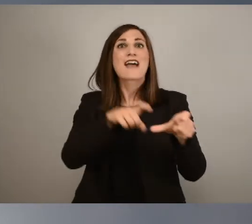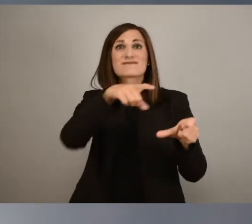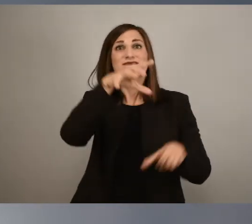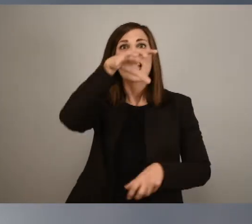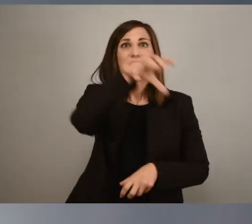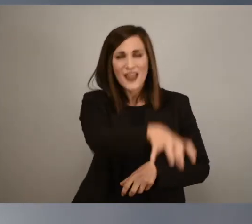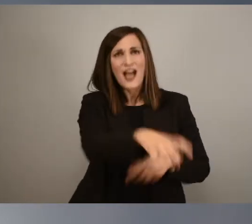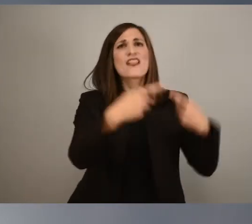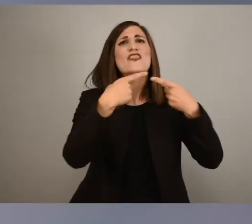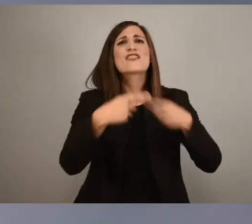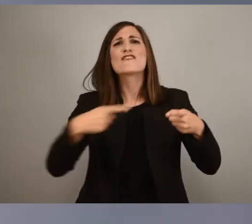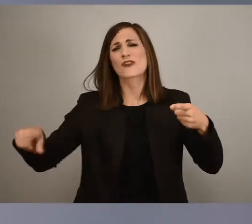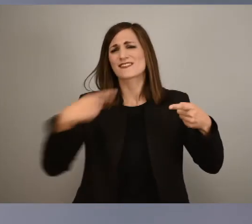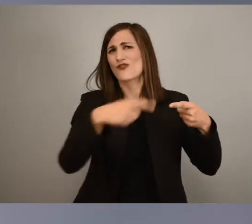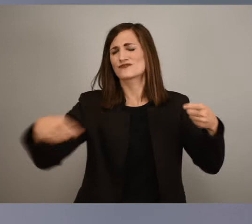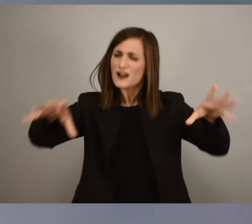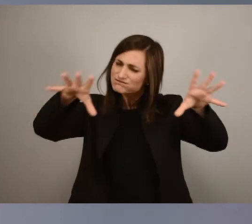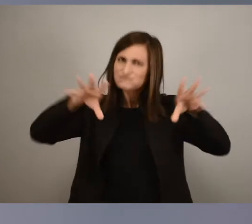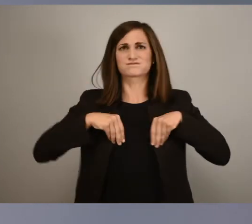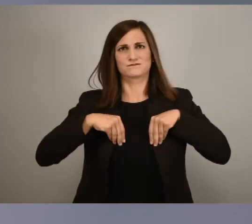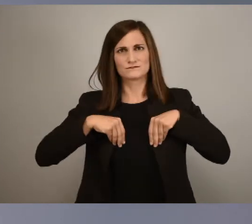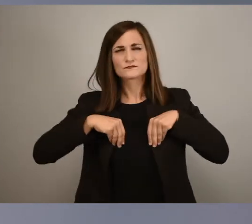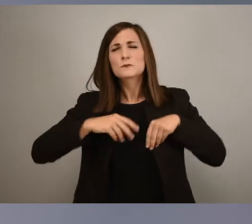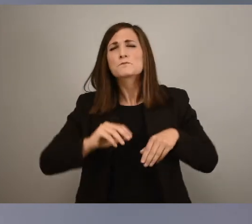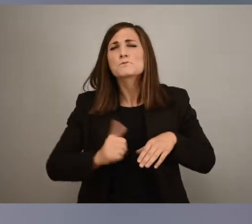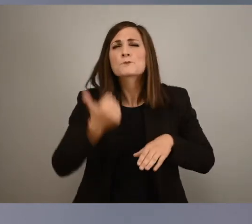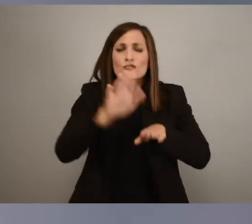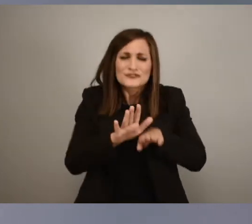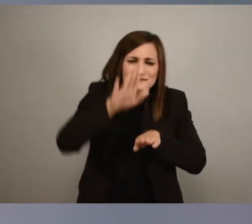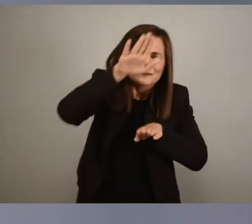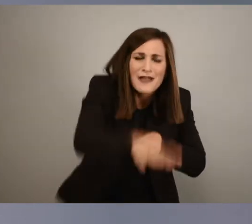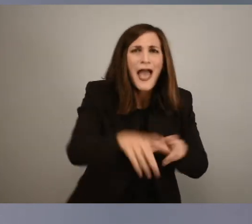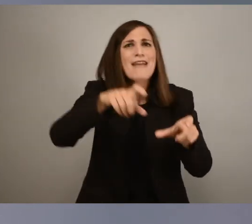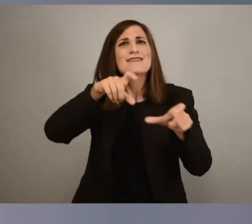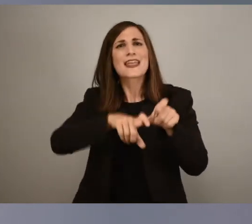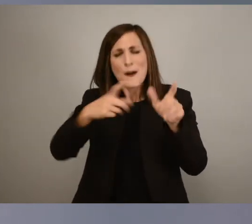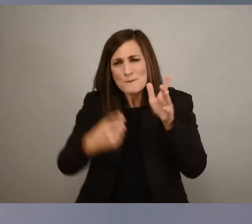Υπότιτλοι AUTHORWAVE από την πρώτη μέρα και από την πρώτη μέρα εργασίας μου στην εταιρεία